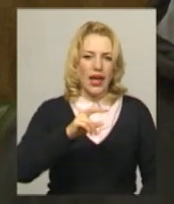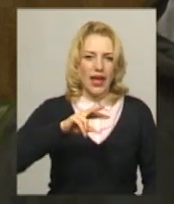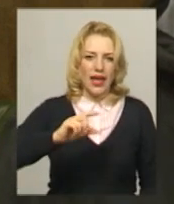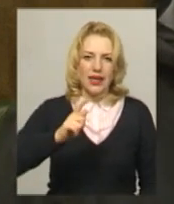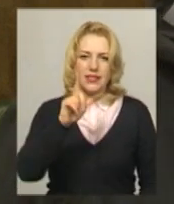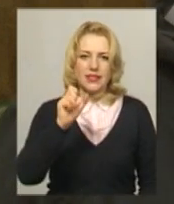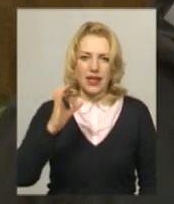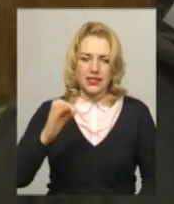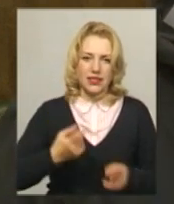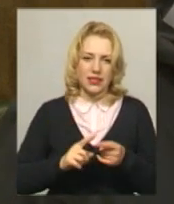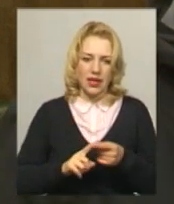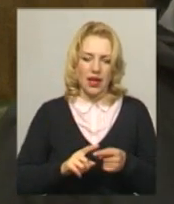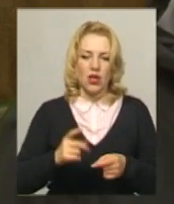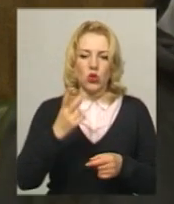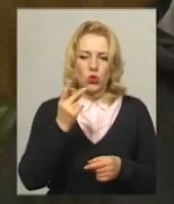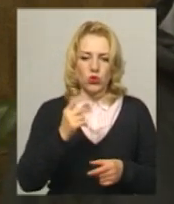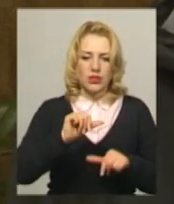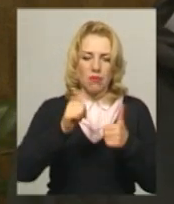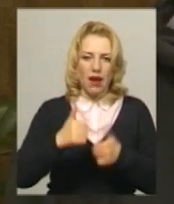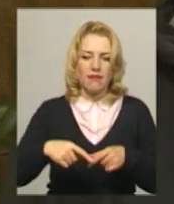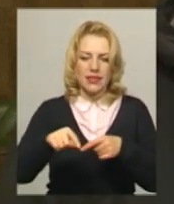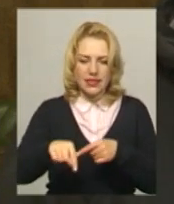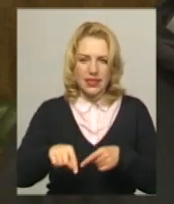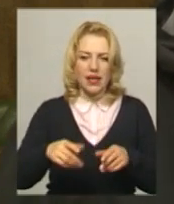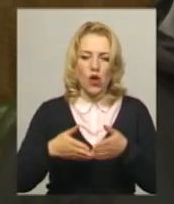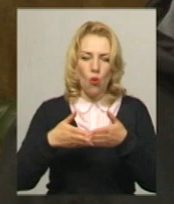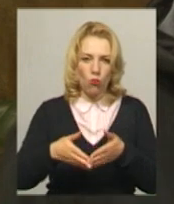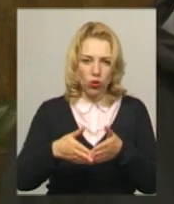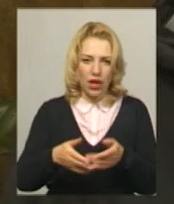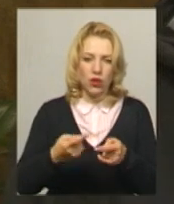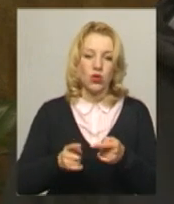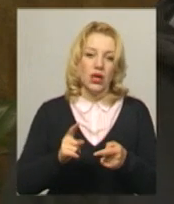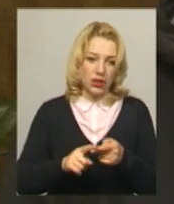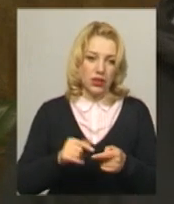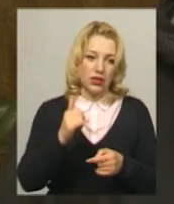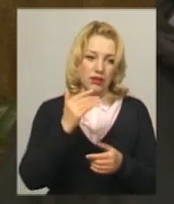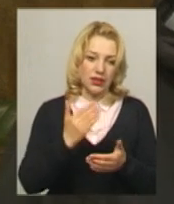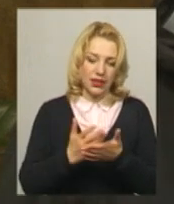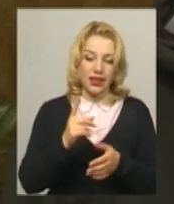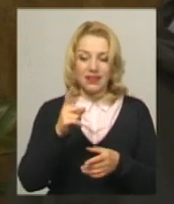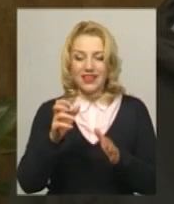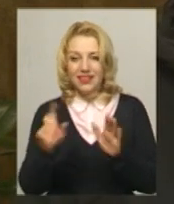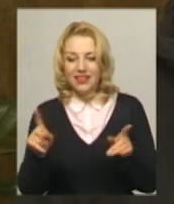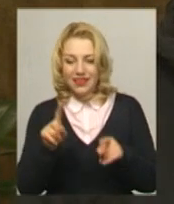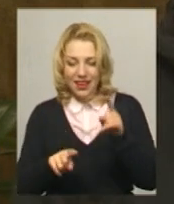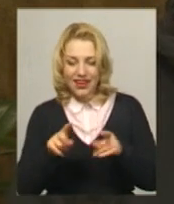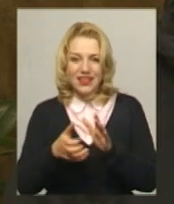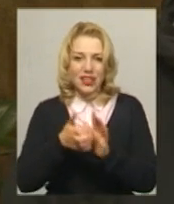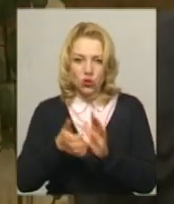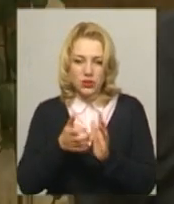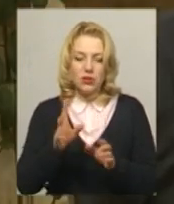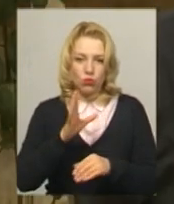Це фактично другі змагання цієї моделі. Я вважаю, вони досить далі. Є, звичайно, деякі недопрацювання, які я буду надалі